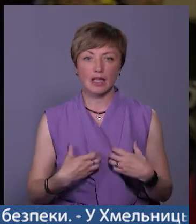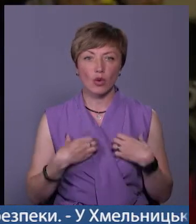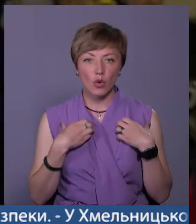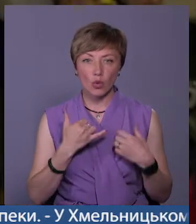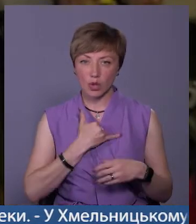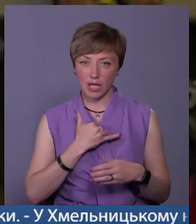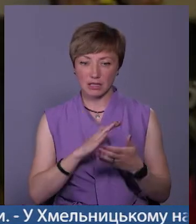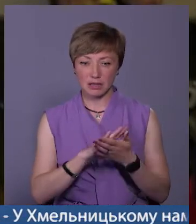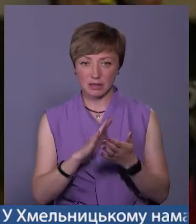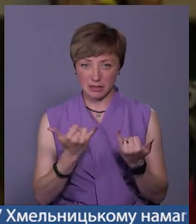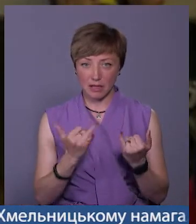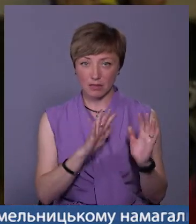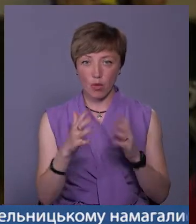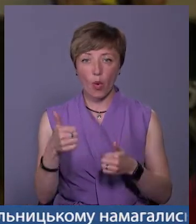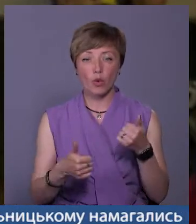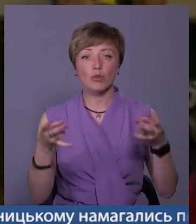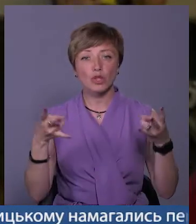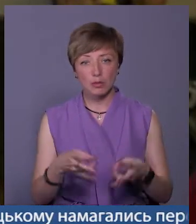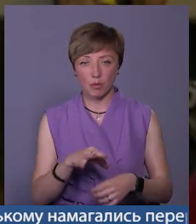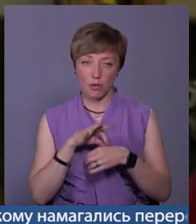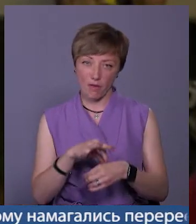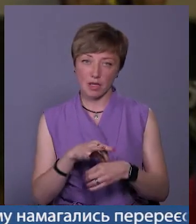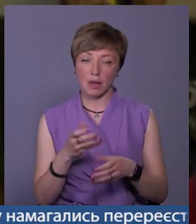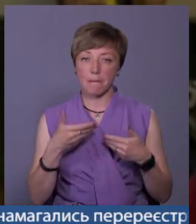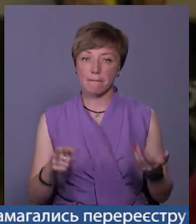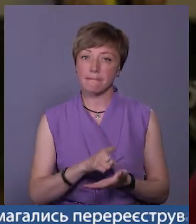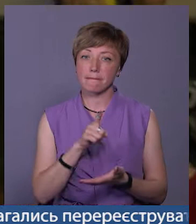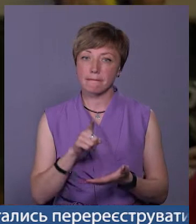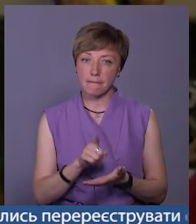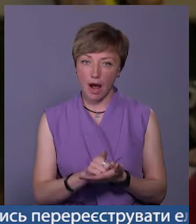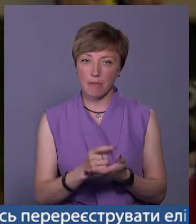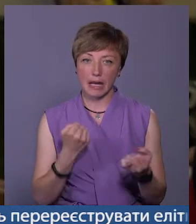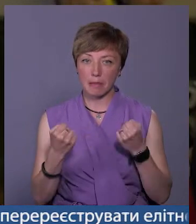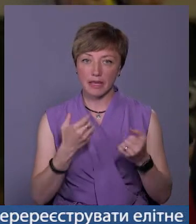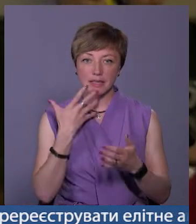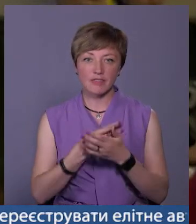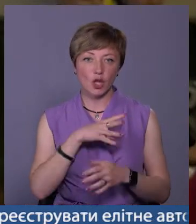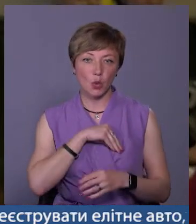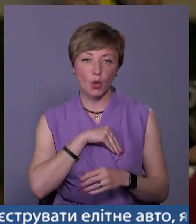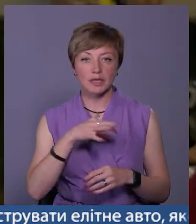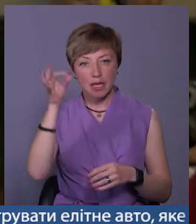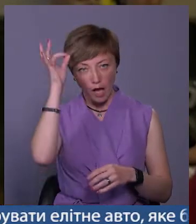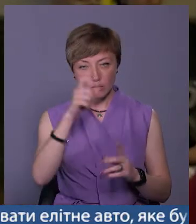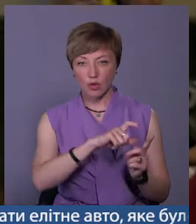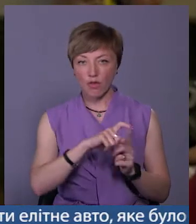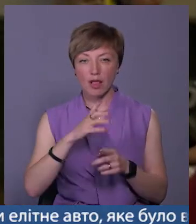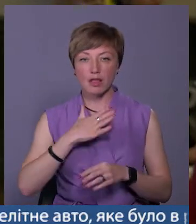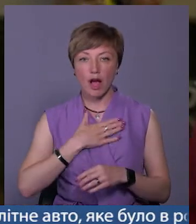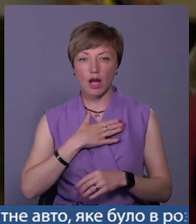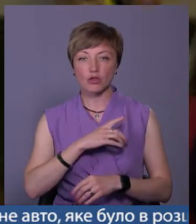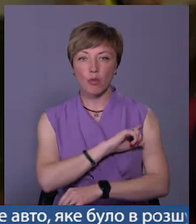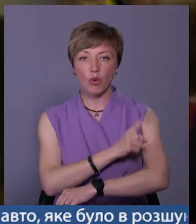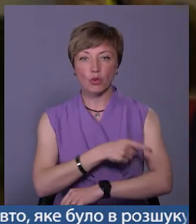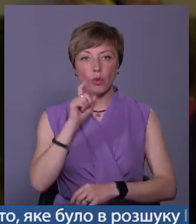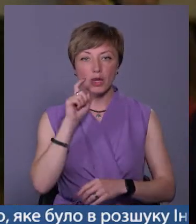яке в нас відбувається, конкурс потрібно провести. Ми маємо кріпити свій дух. Згадуємо слова нашого могутнього